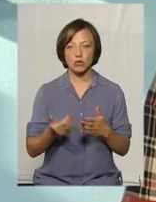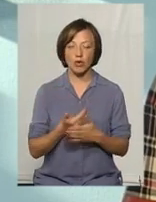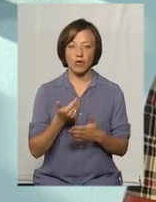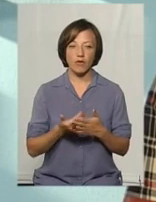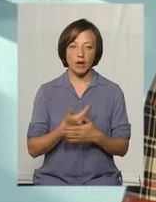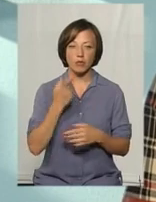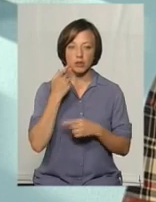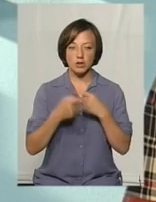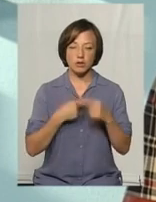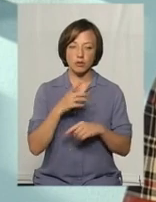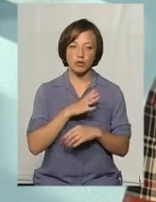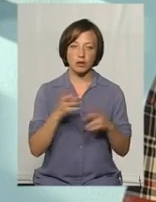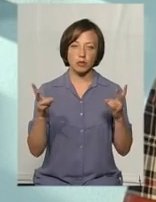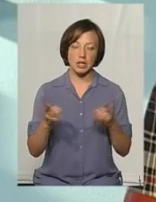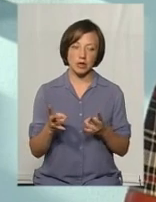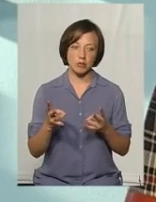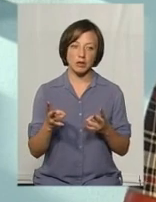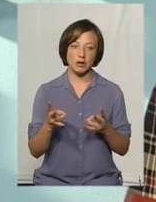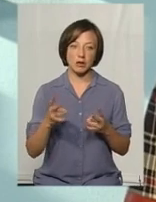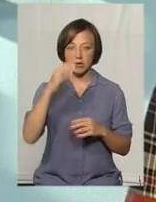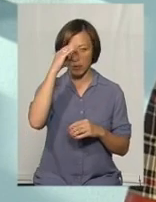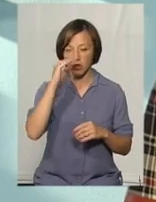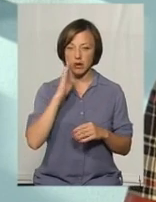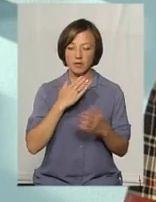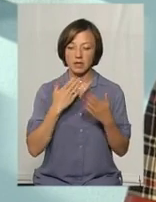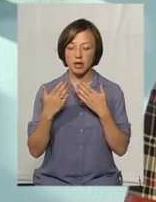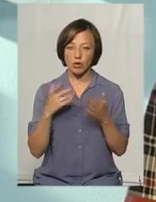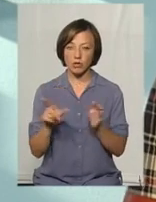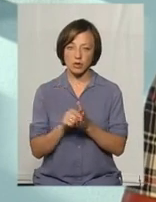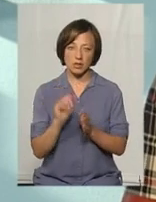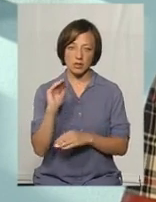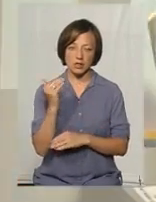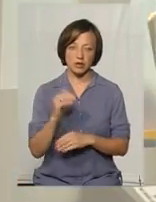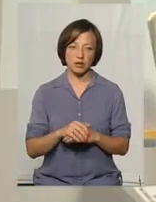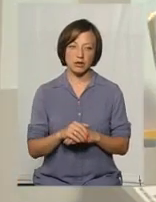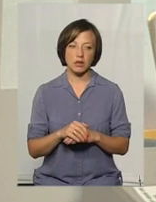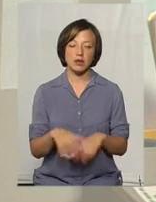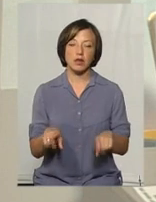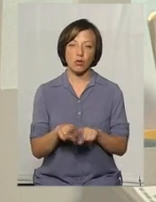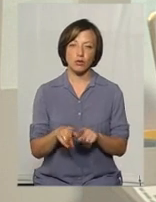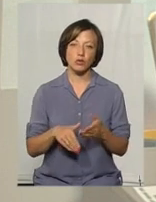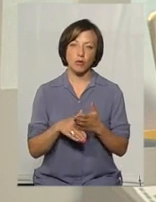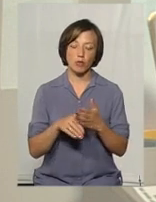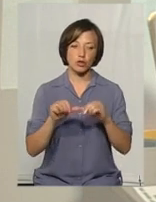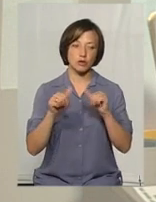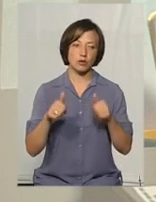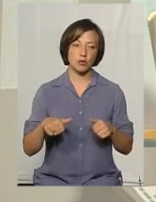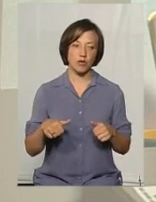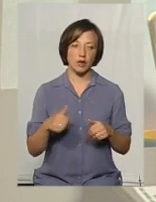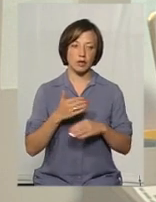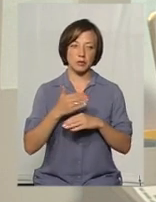І постійно бути потрібно батькам в діалозі зі своєю дитиною. Це також допоможе їм сформувати